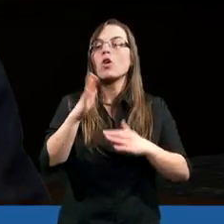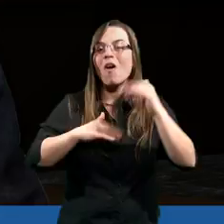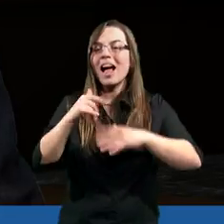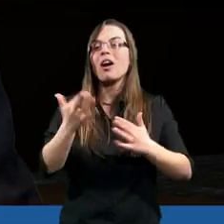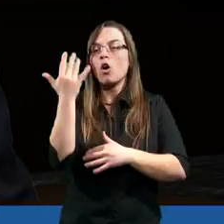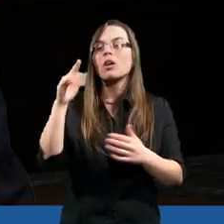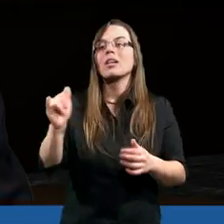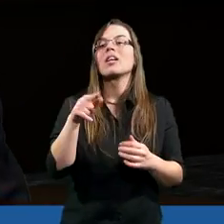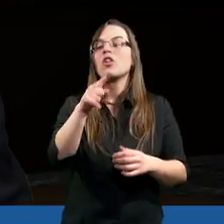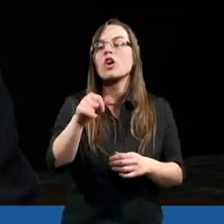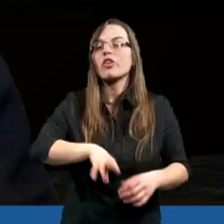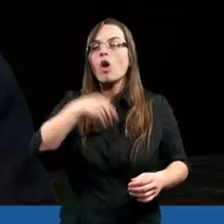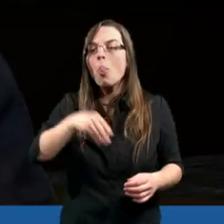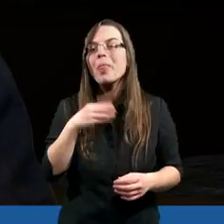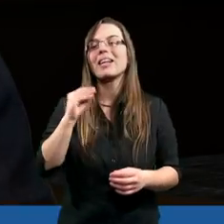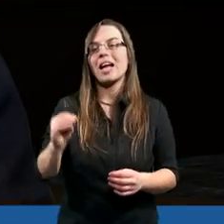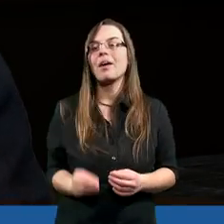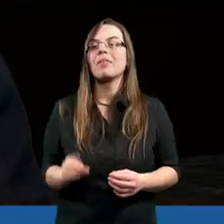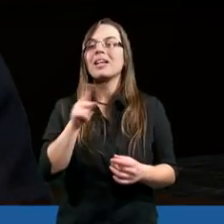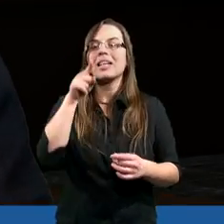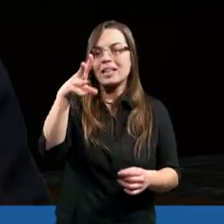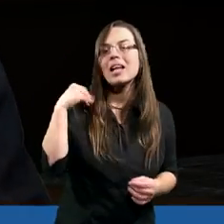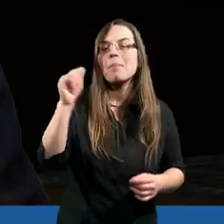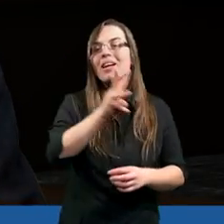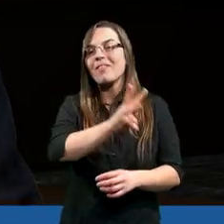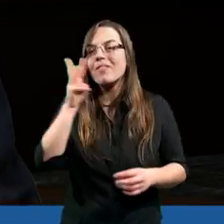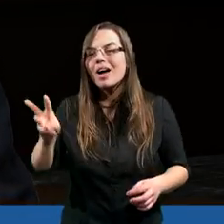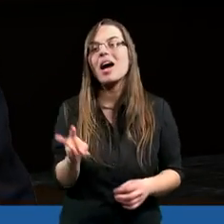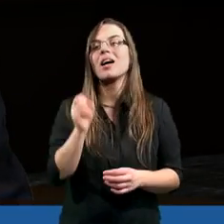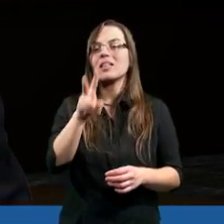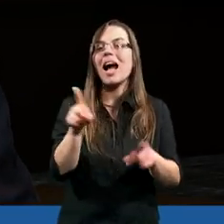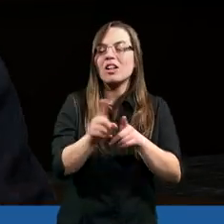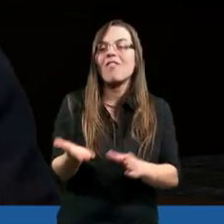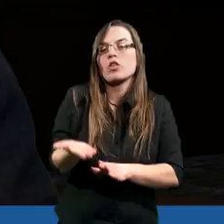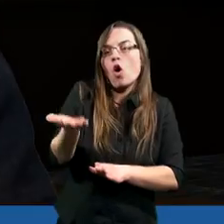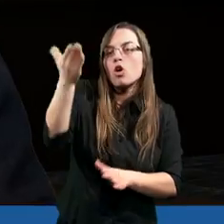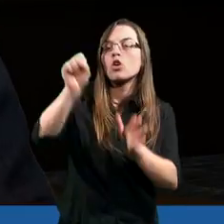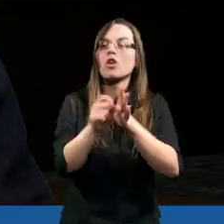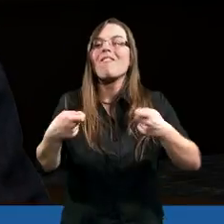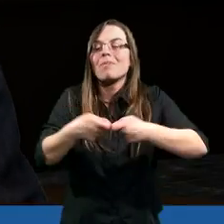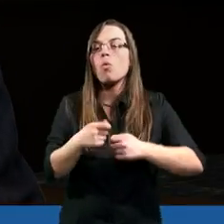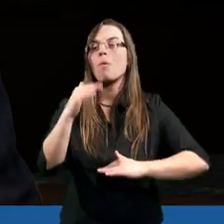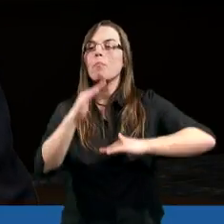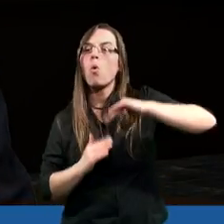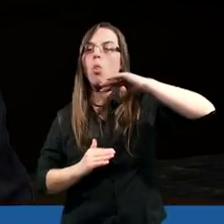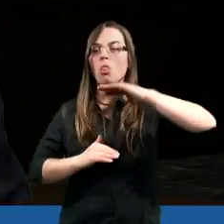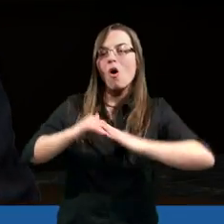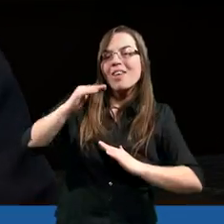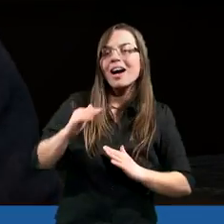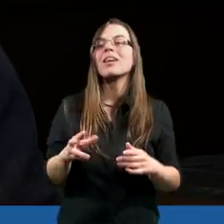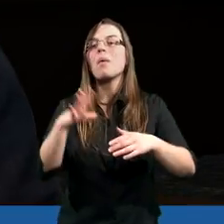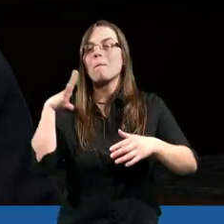na świętą w Panu świątynię. W nim i wy także wznosicie się we wspólnym budowaniu,